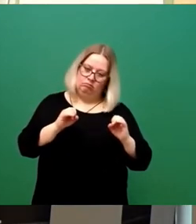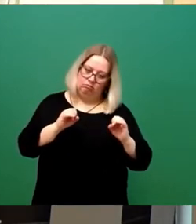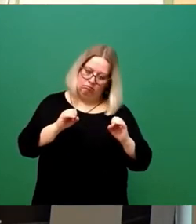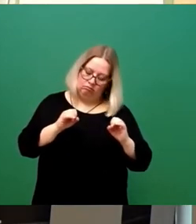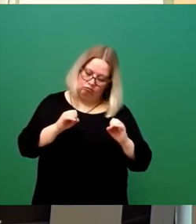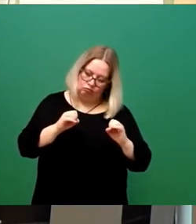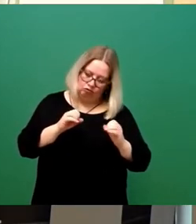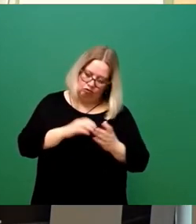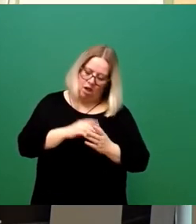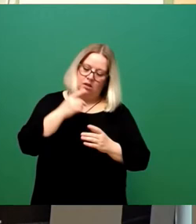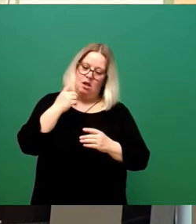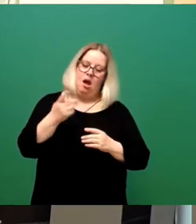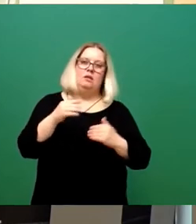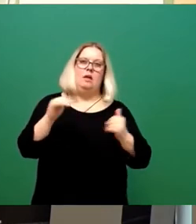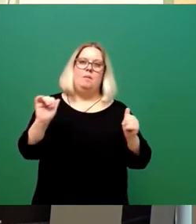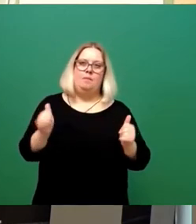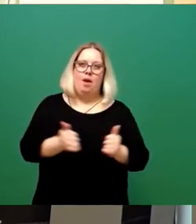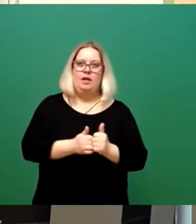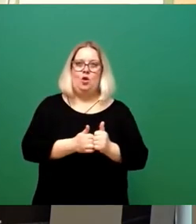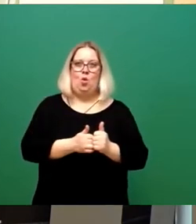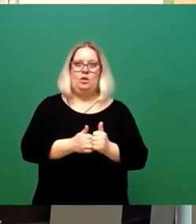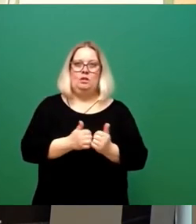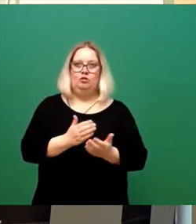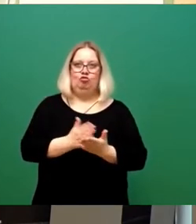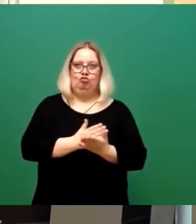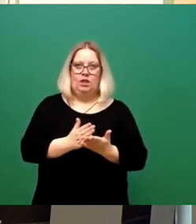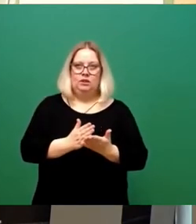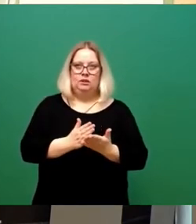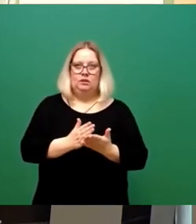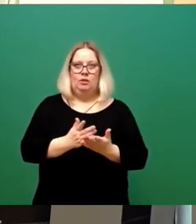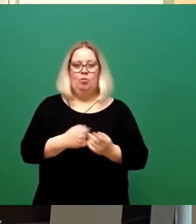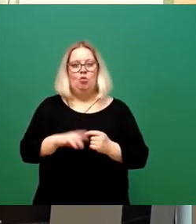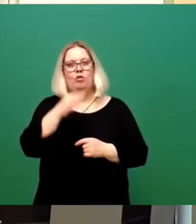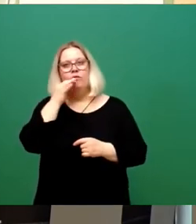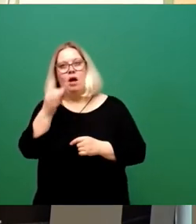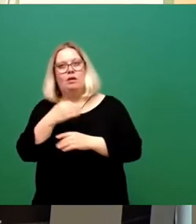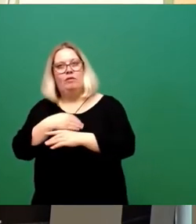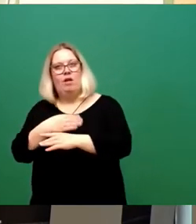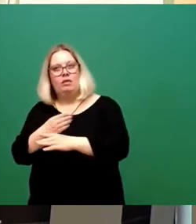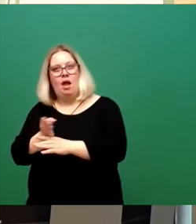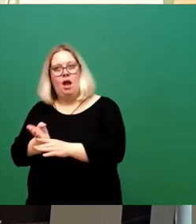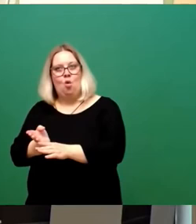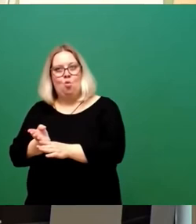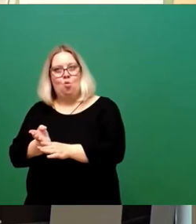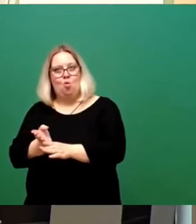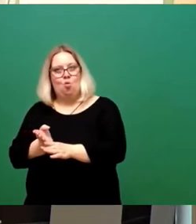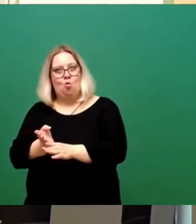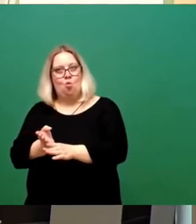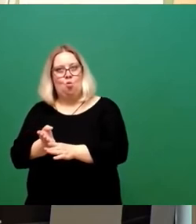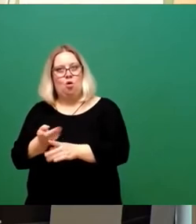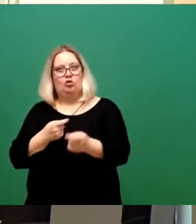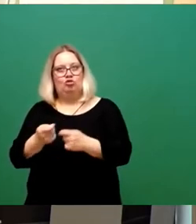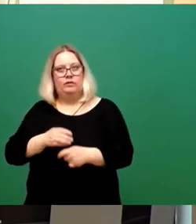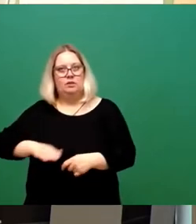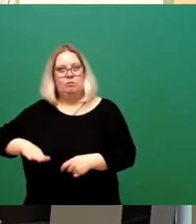gewählten Beigeordneten zu treffen ist, ist die Frage der Verteilung der Geschäftsbereiche in der